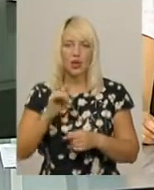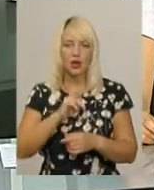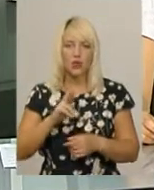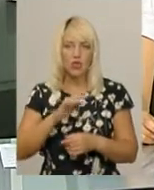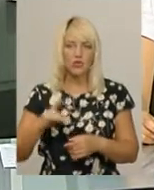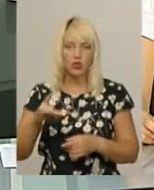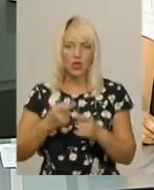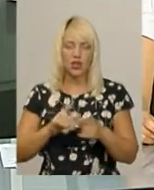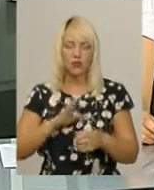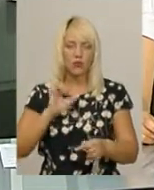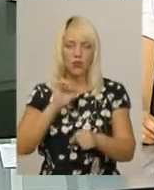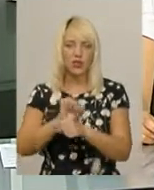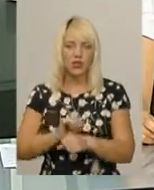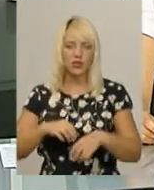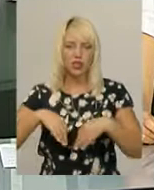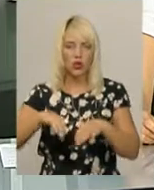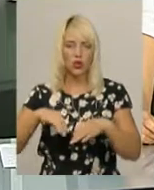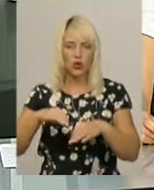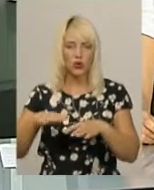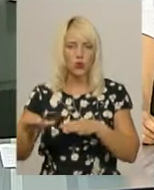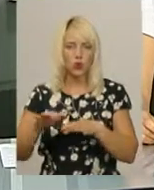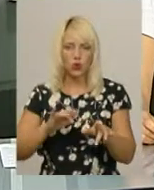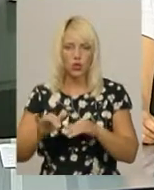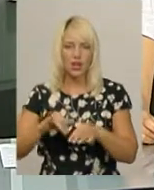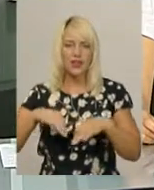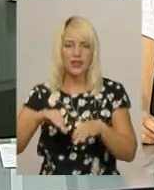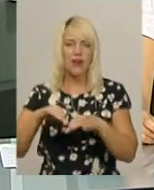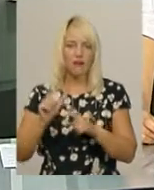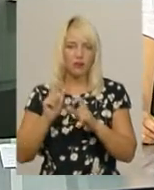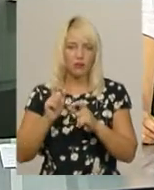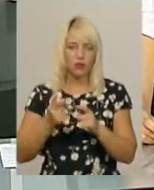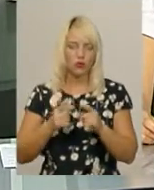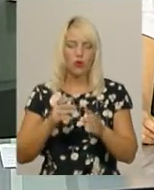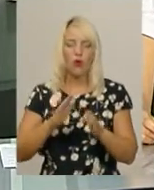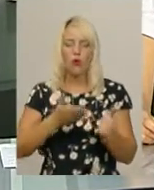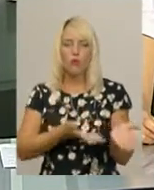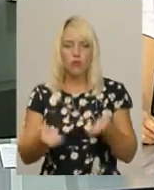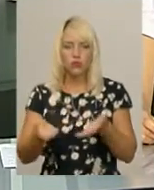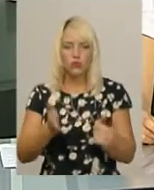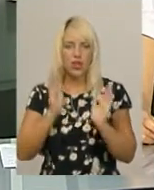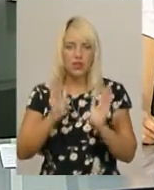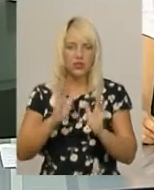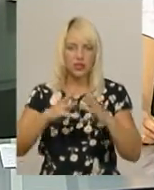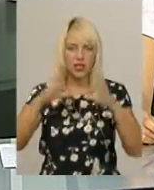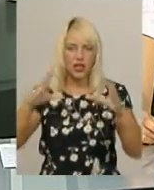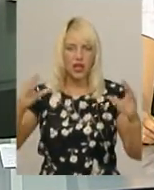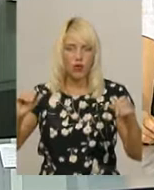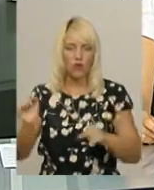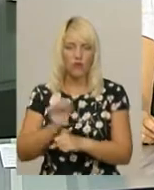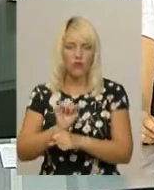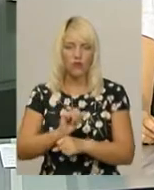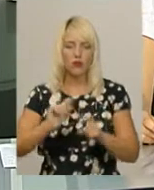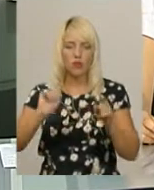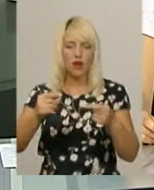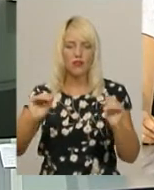рух великогабаритному транспорту у центрі населеного пункту. Пропускали тільки легкові автомобілі. Селяни вимагали зменшити потік